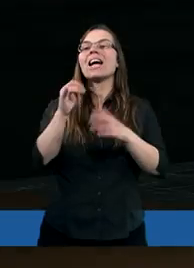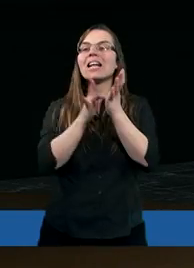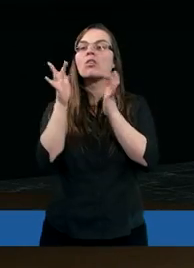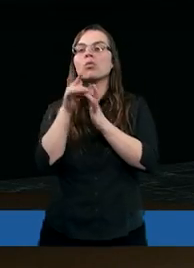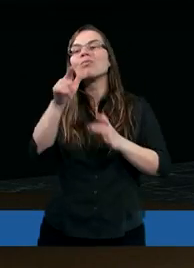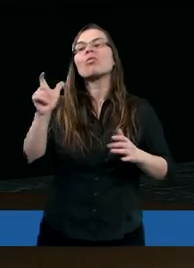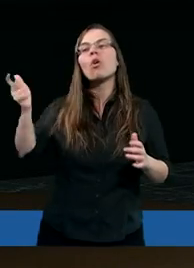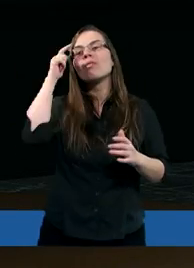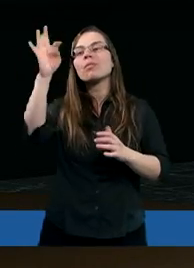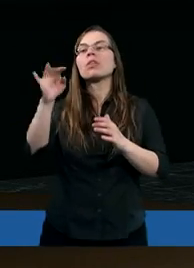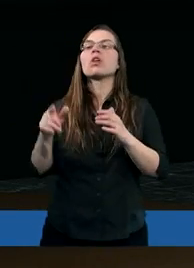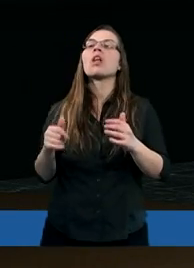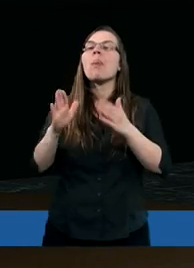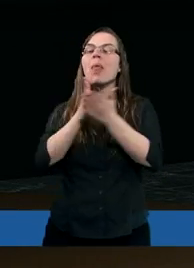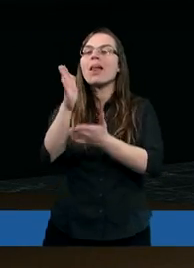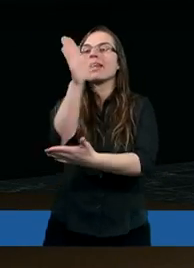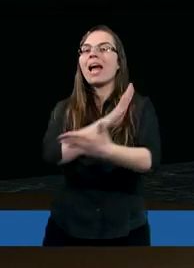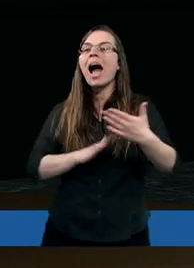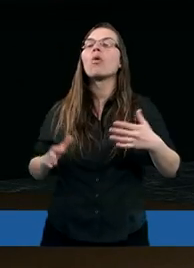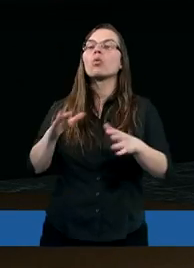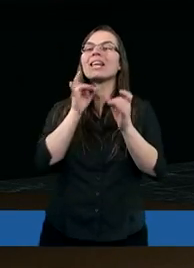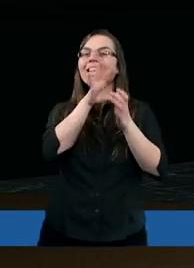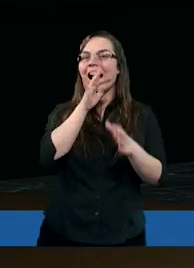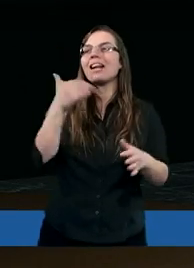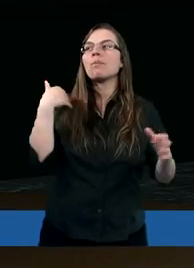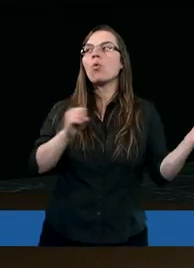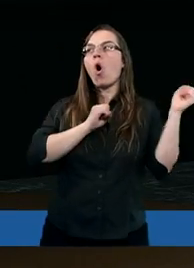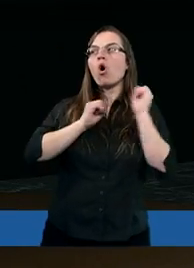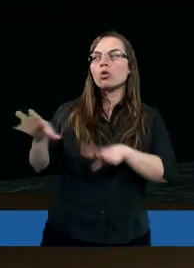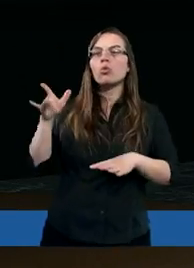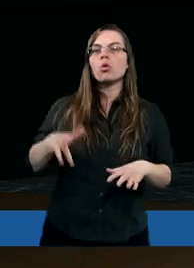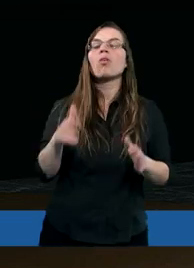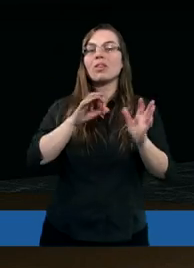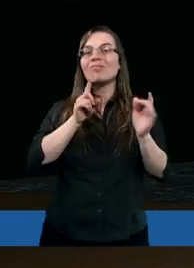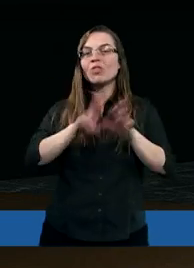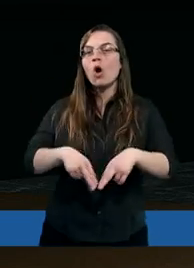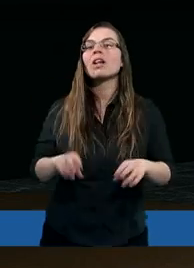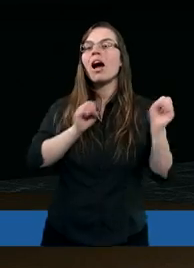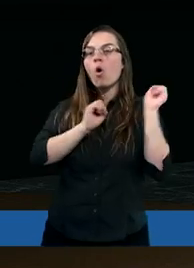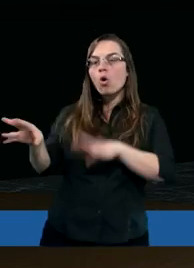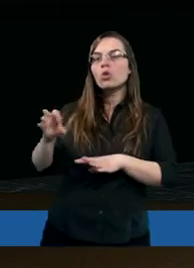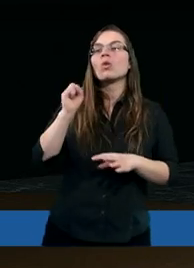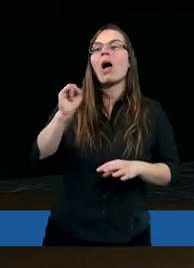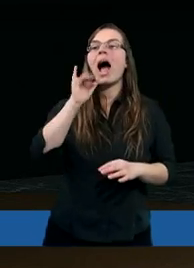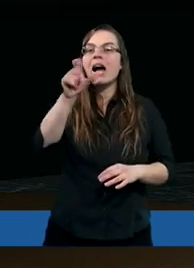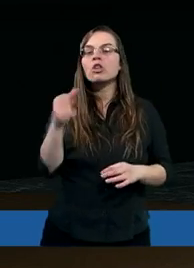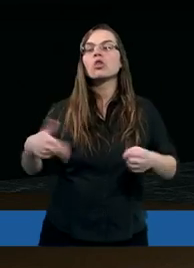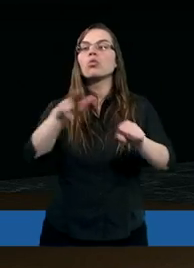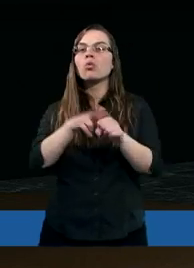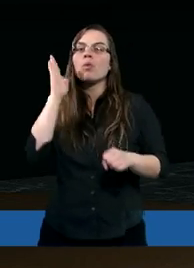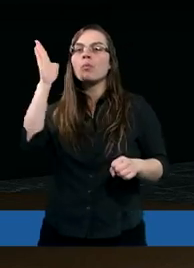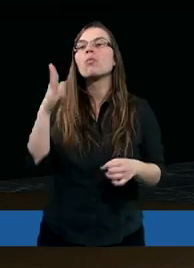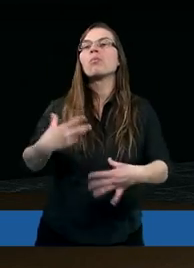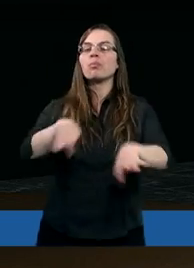został właściwie przez naród izraelski odrzucony. Odrzucony został. A ci, którzy później